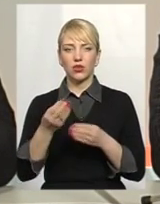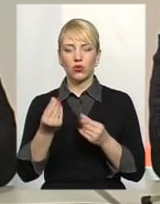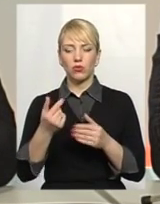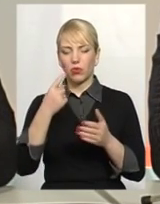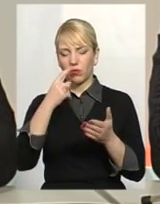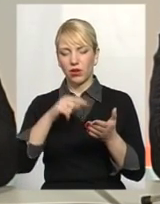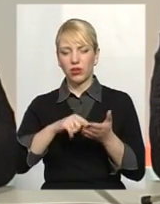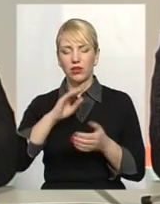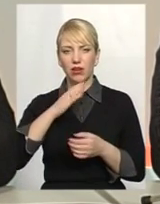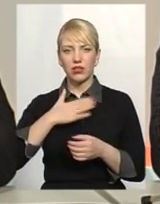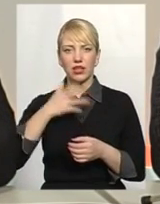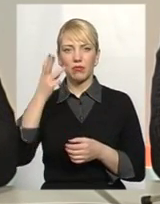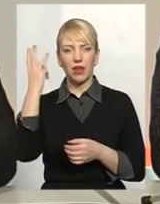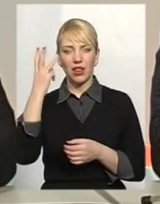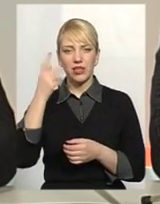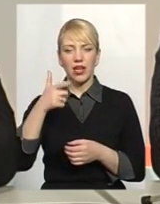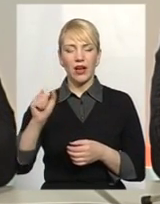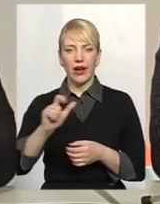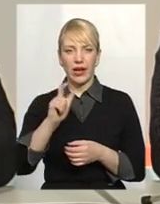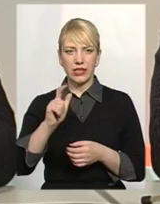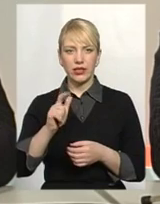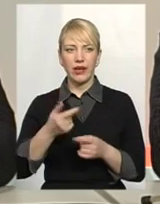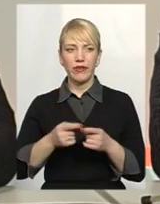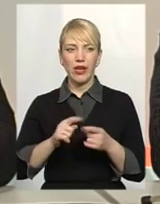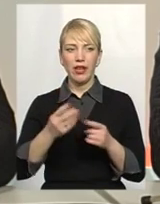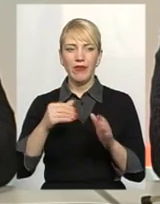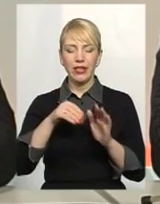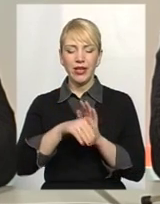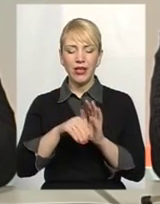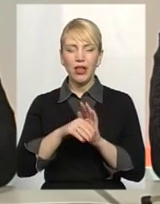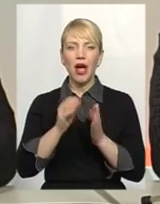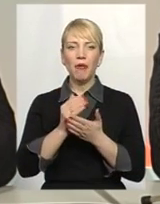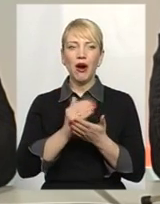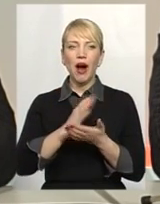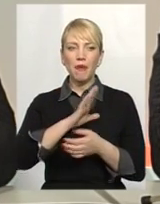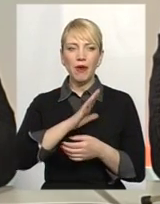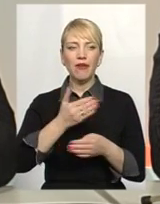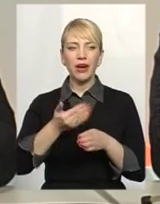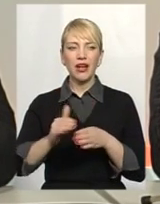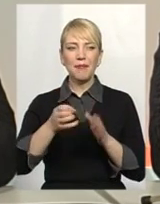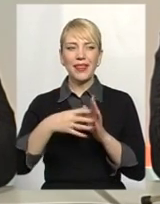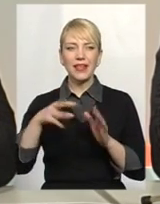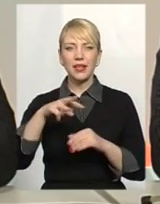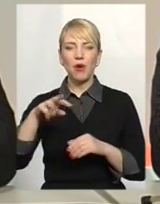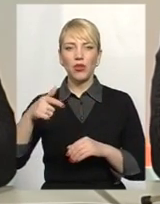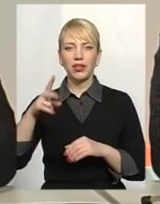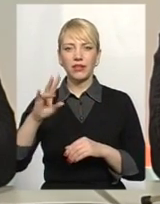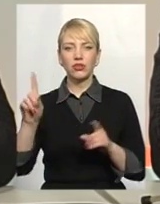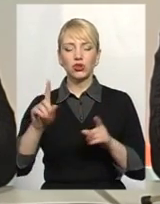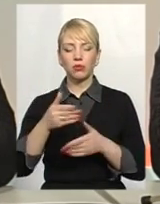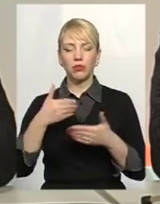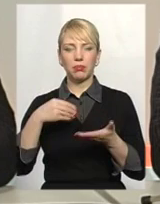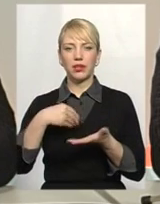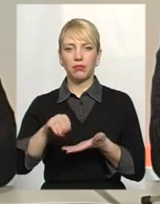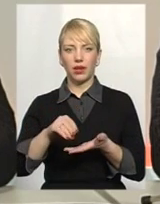товариство «Паткмені з газ». В цьому році в інвестиційній програмі нам було виділено 15 мільйонів гривень для того, щоб ми придбали,